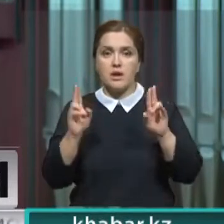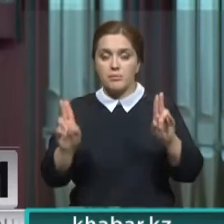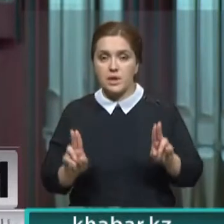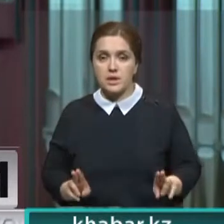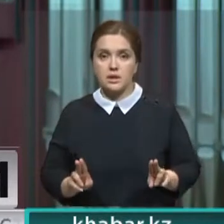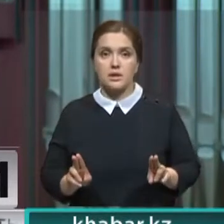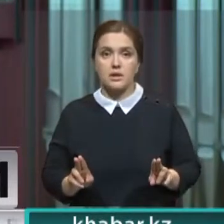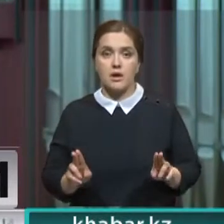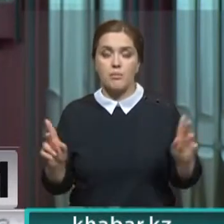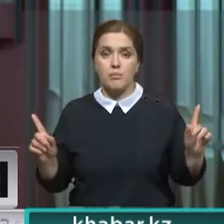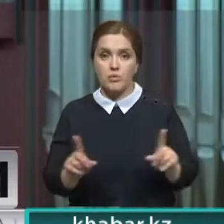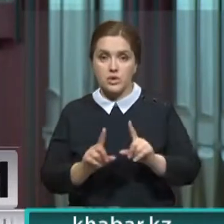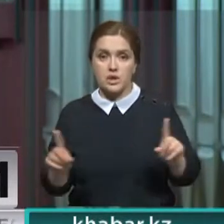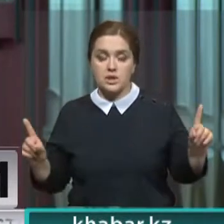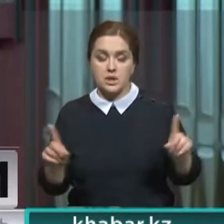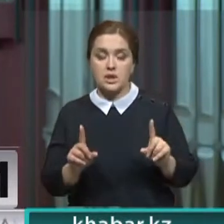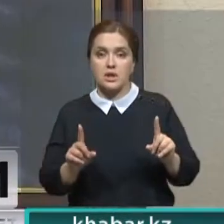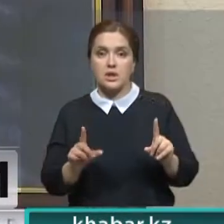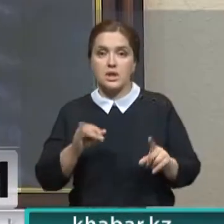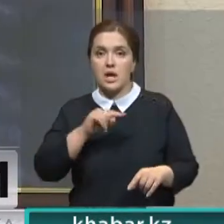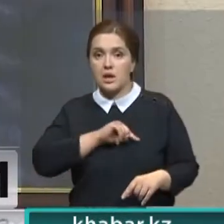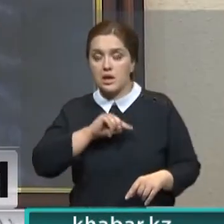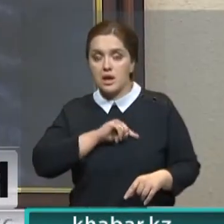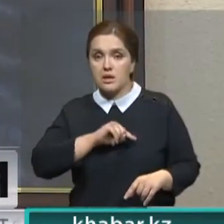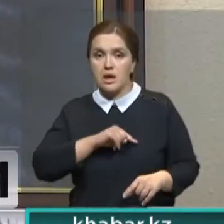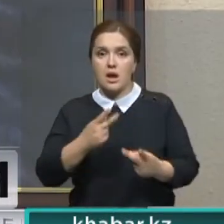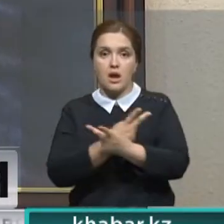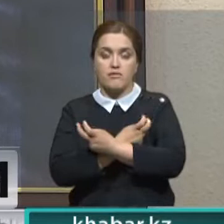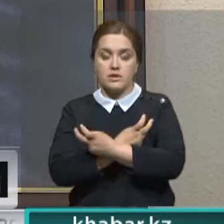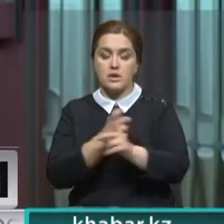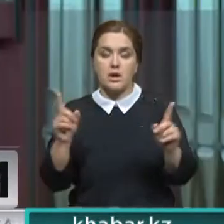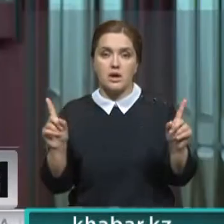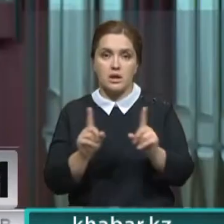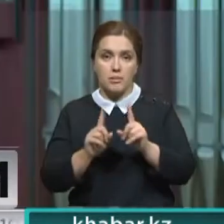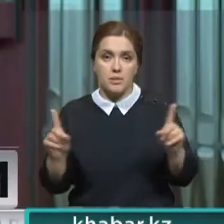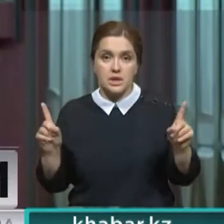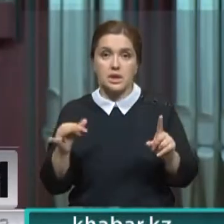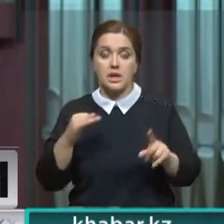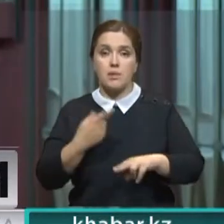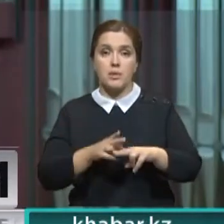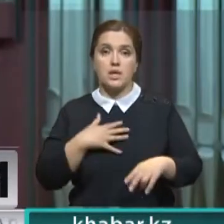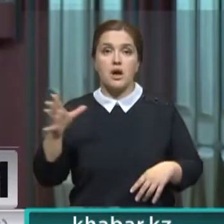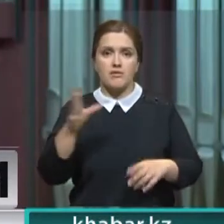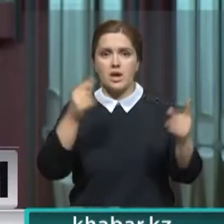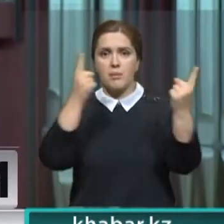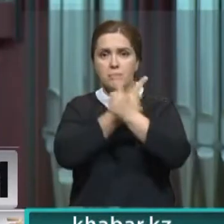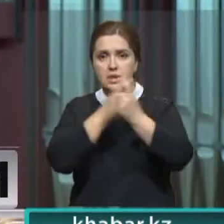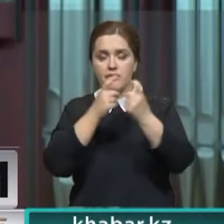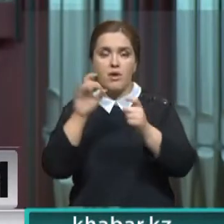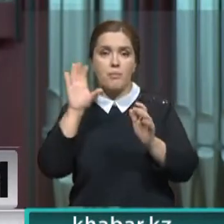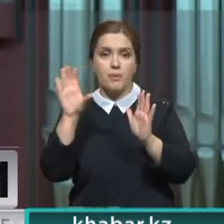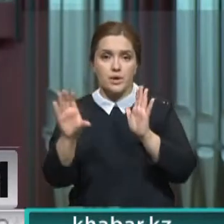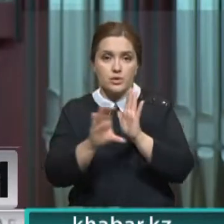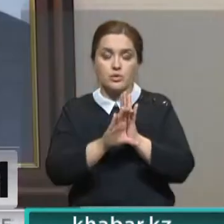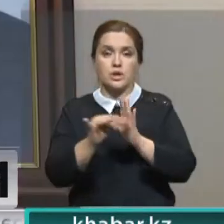музыцирования симфонической музыки и характер австрийских композиторов. И поэтому я всех призываю послушать